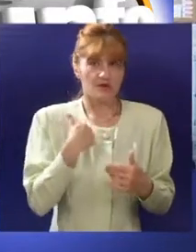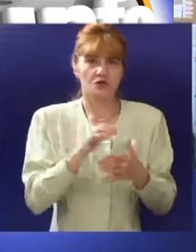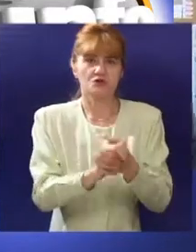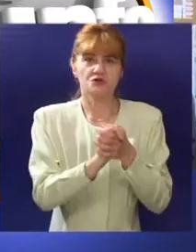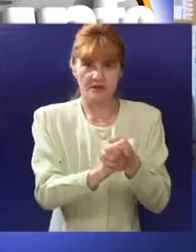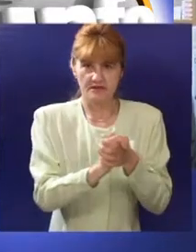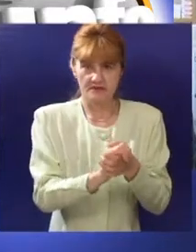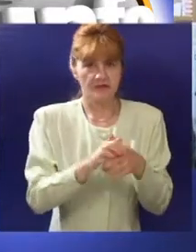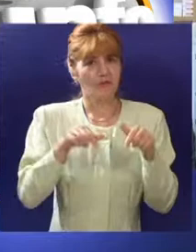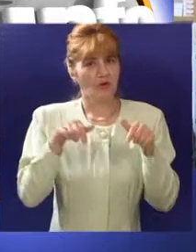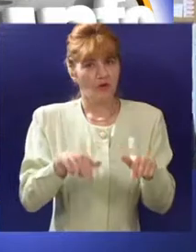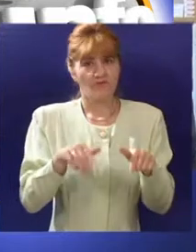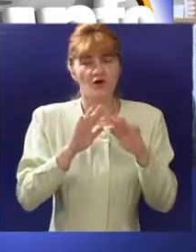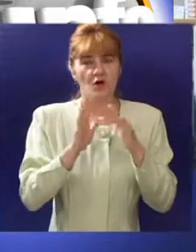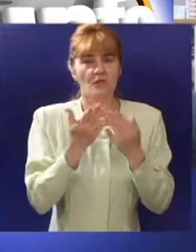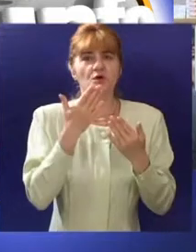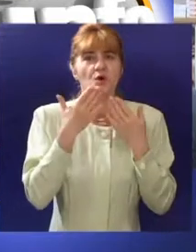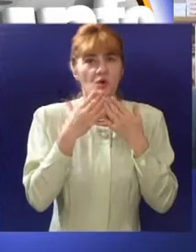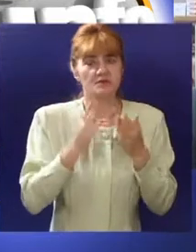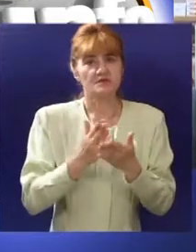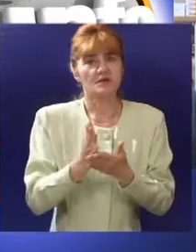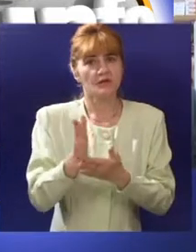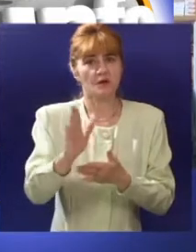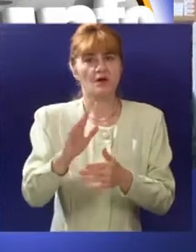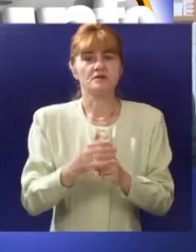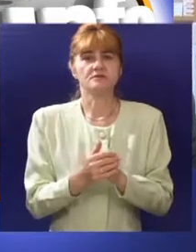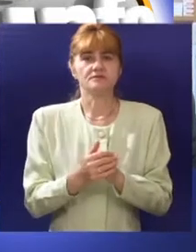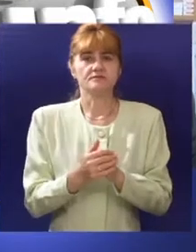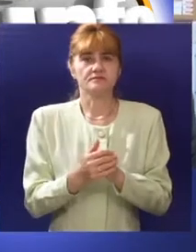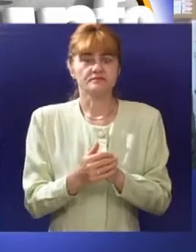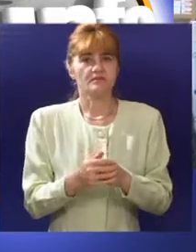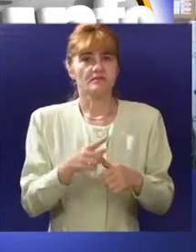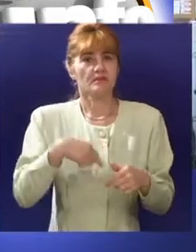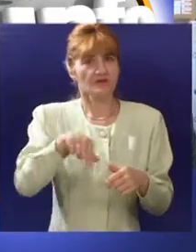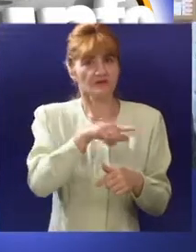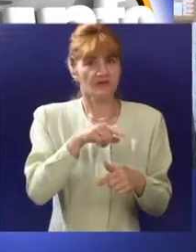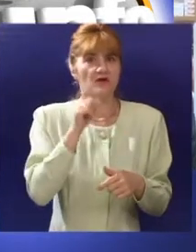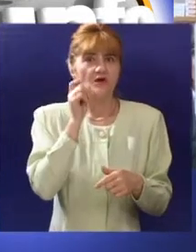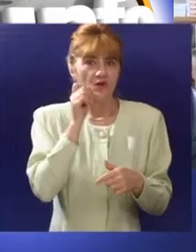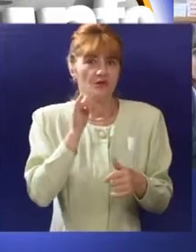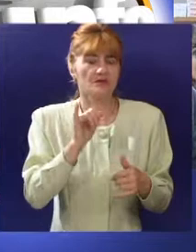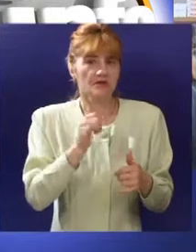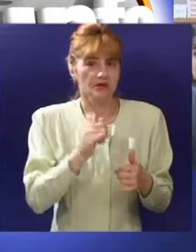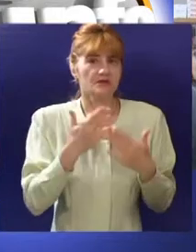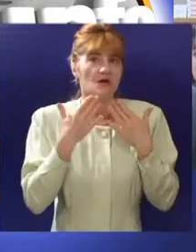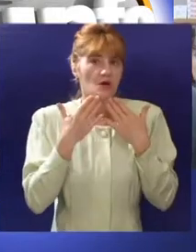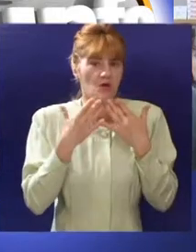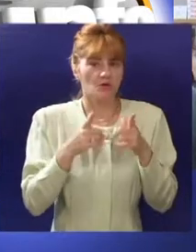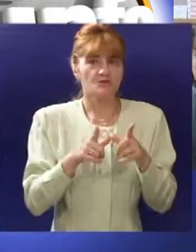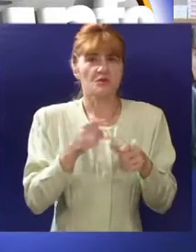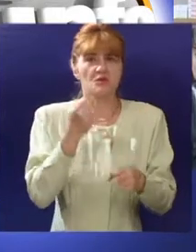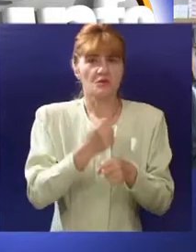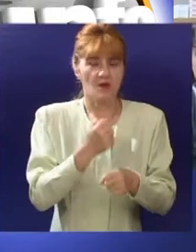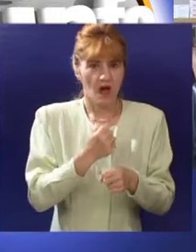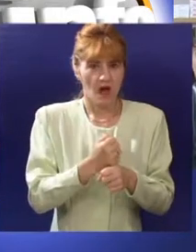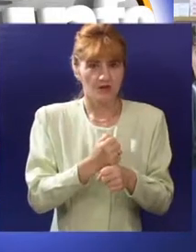ustanov. Vama čestitam i naravno se da će ovaj objekat uspeti s obzirom da vjerovatno izlazi iz okvira racionalnosti, ali da će uspjeti u